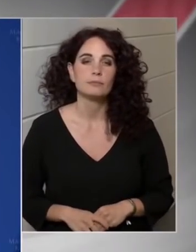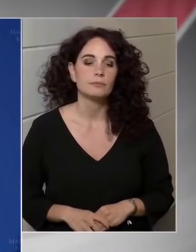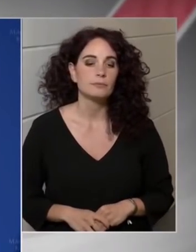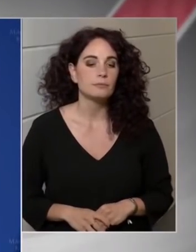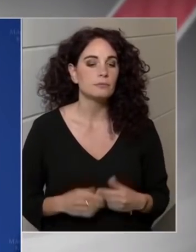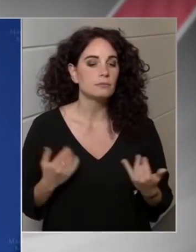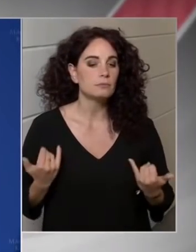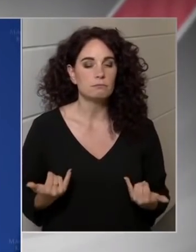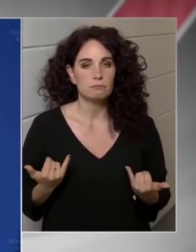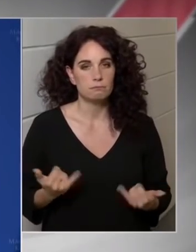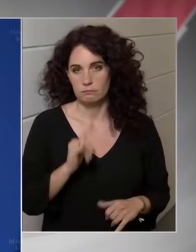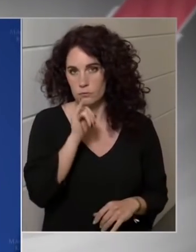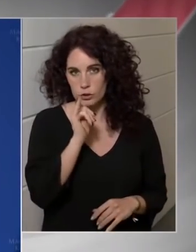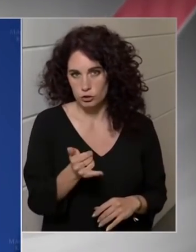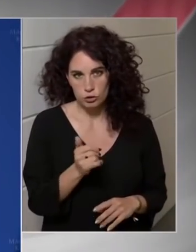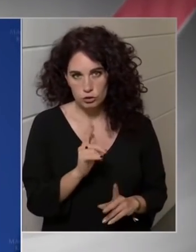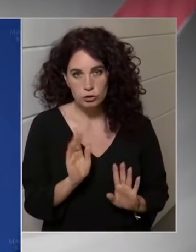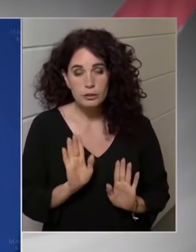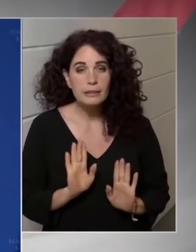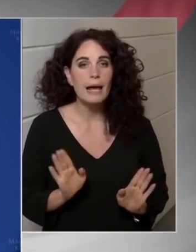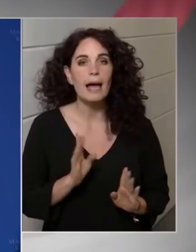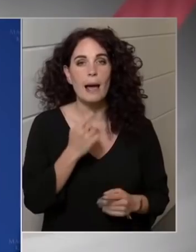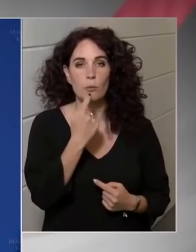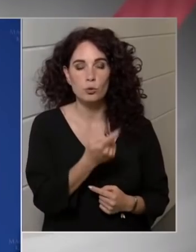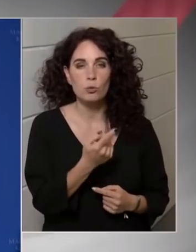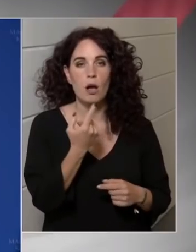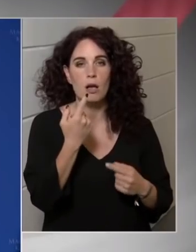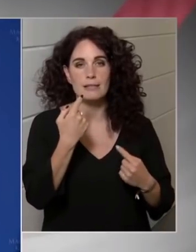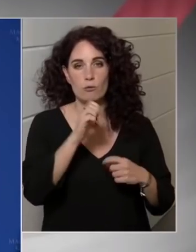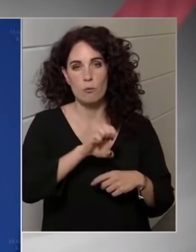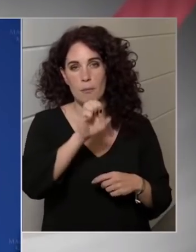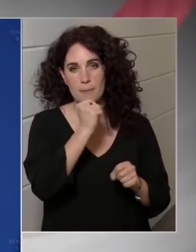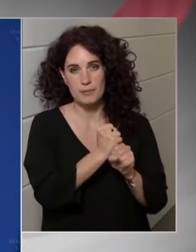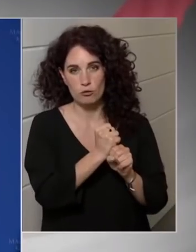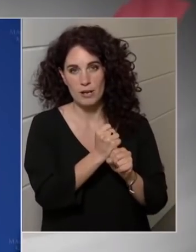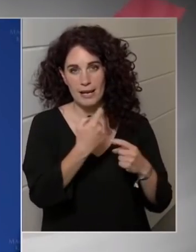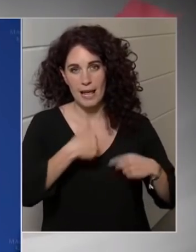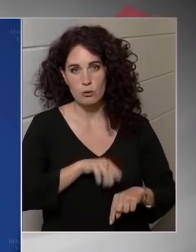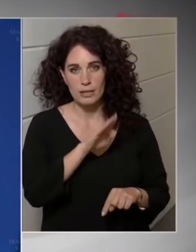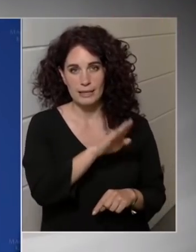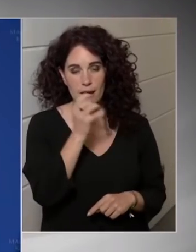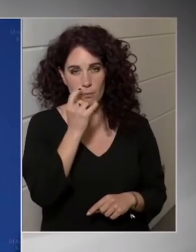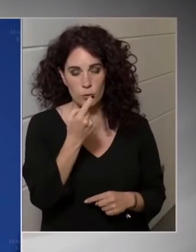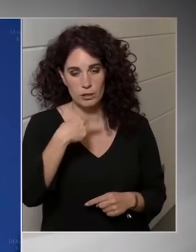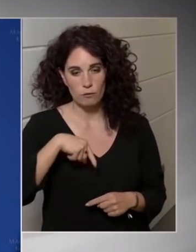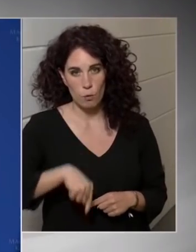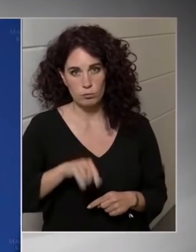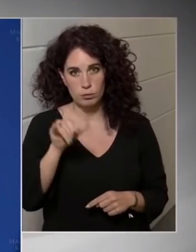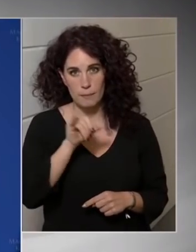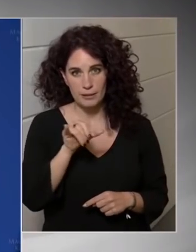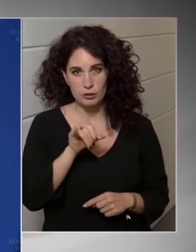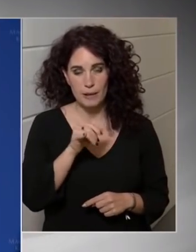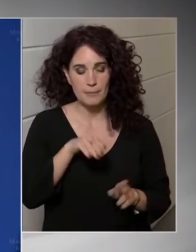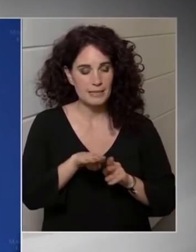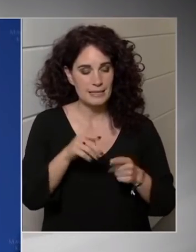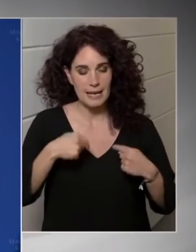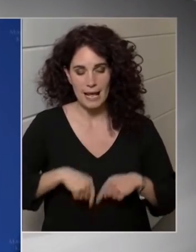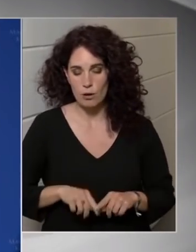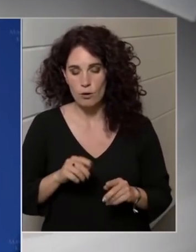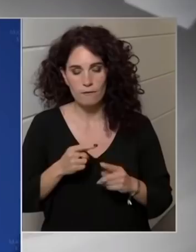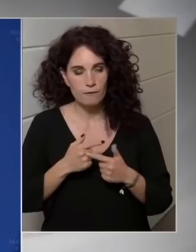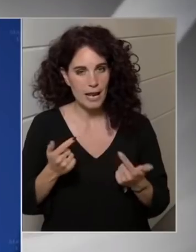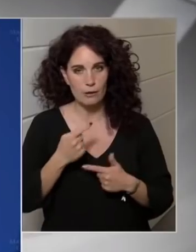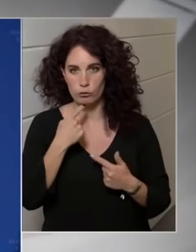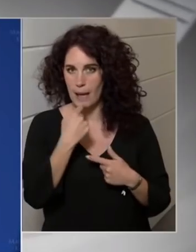Pillanatnyilag nincsen, de mi elmondtuk az Európai Bizottság elnökének is, amikor itt járt Budapesten, a minister elnökkelő világossággal